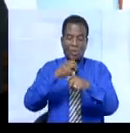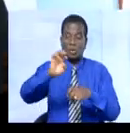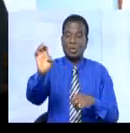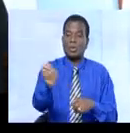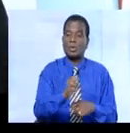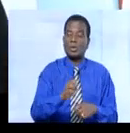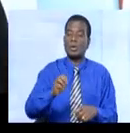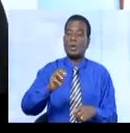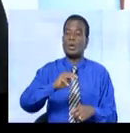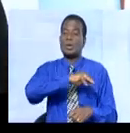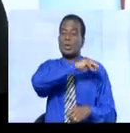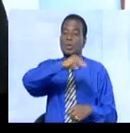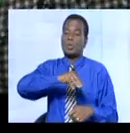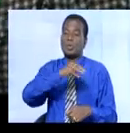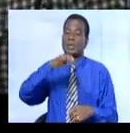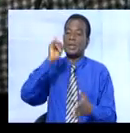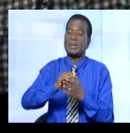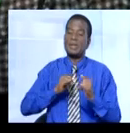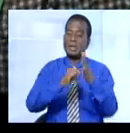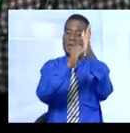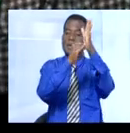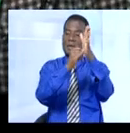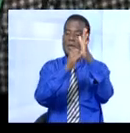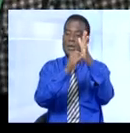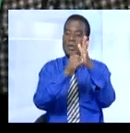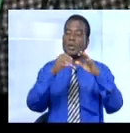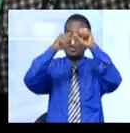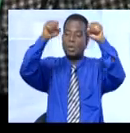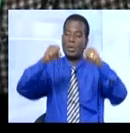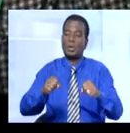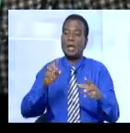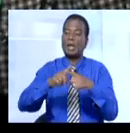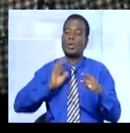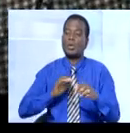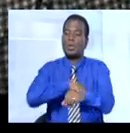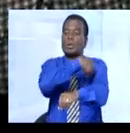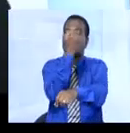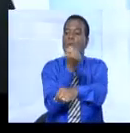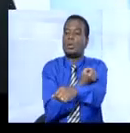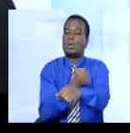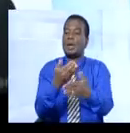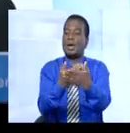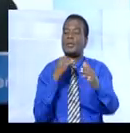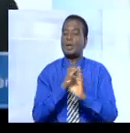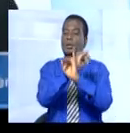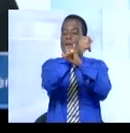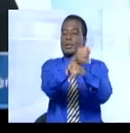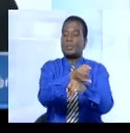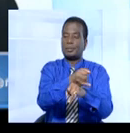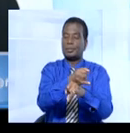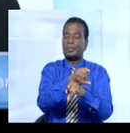La mission de l'Observatoire c'est d'indiquer aux structures et à nos autorités qu'avant d'investir